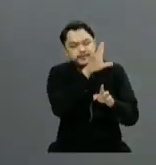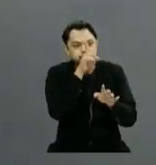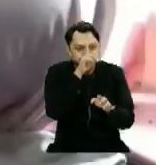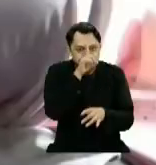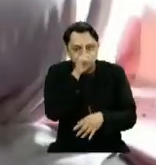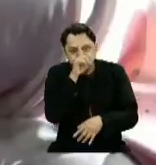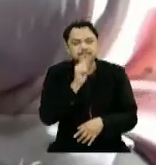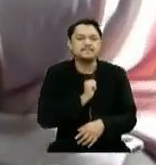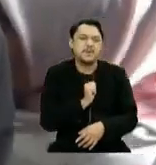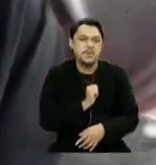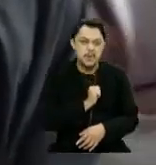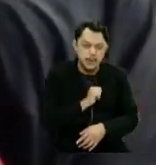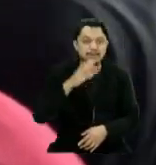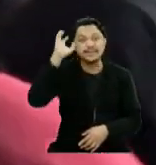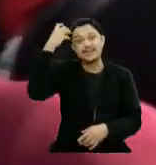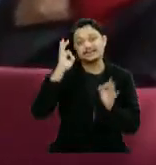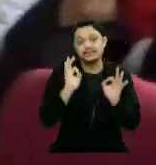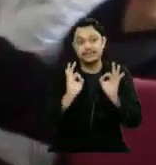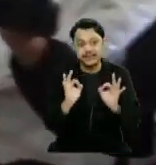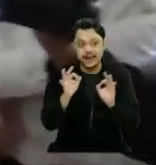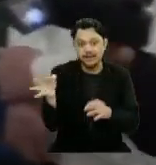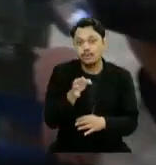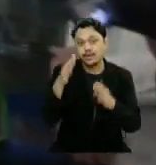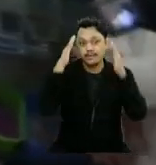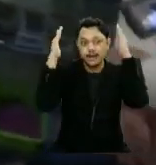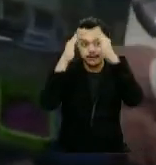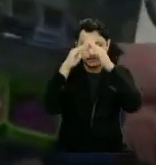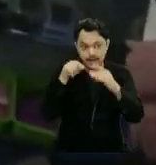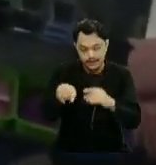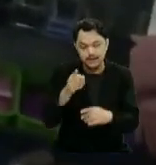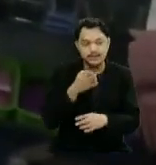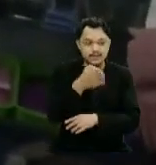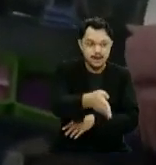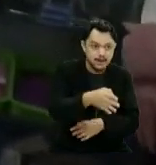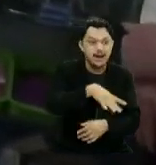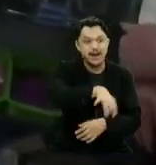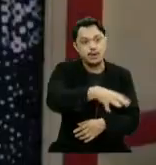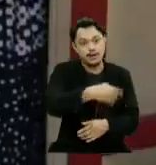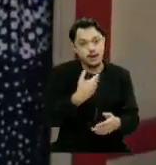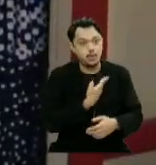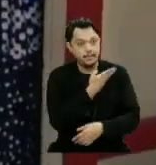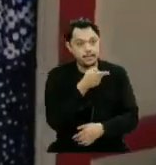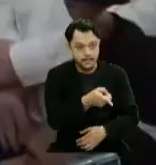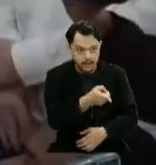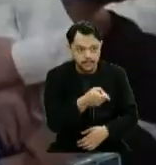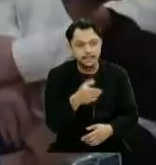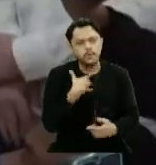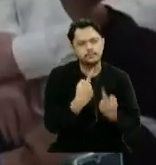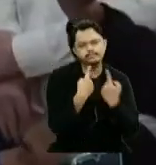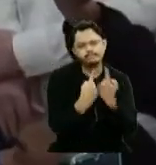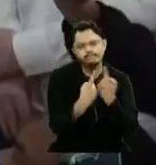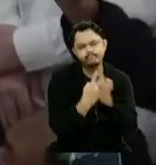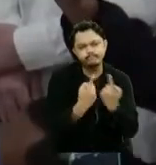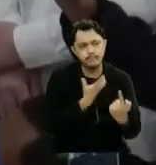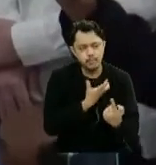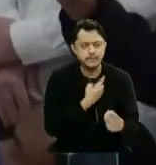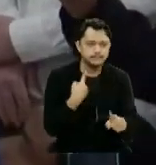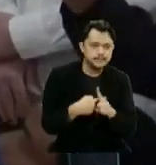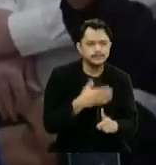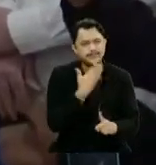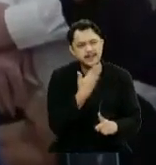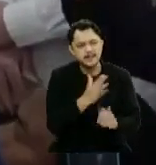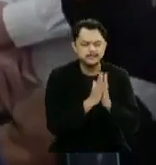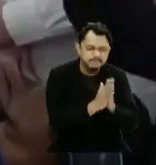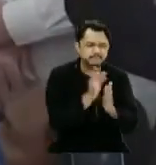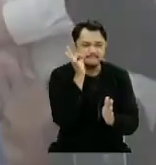Pendidikan Kota Makasar mendatangi keluarga siswa korban perundungan. Adapun, tujuan mereka adalah untuk menyampaikan permintaan maaf dan mengajak korban agar mau